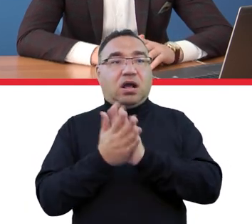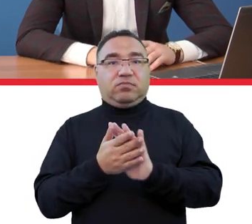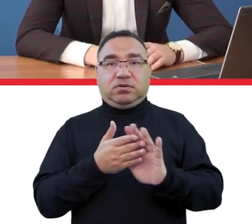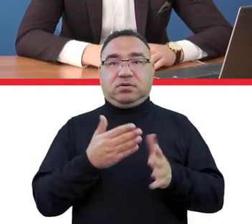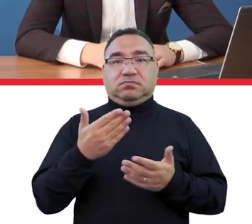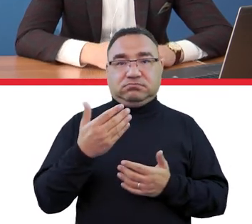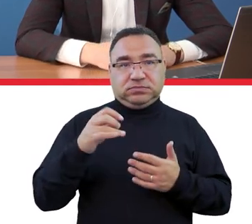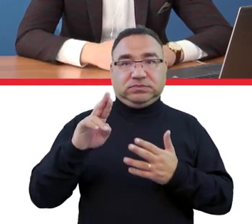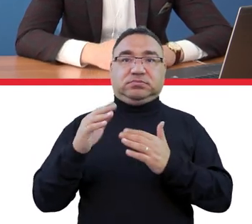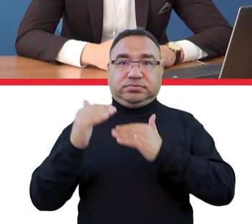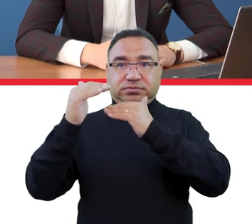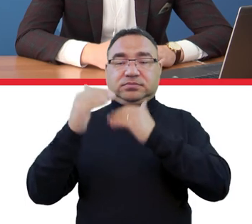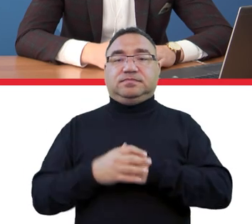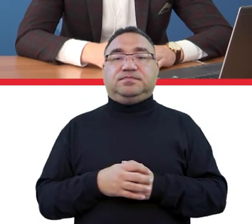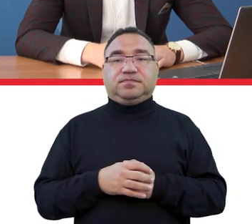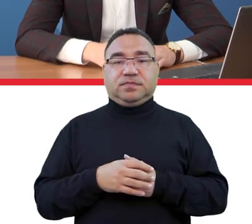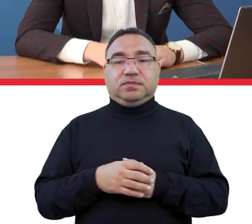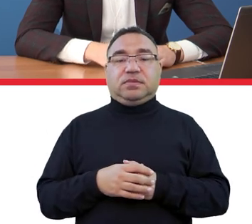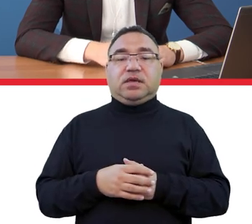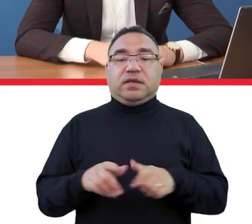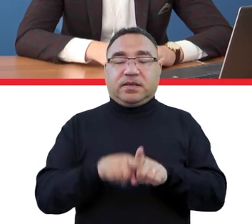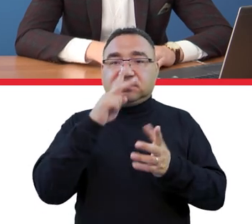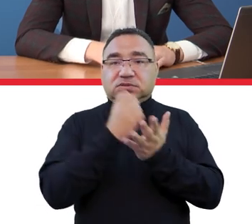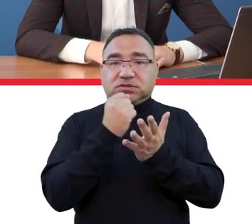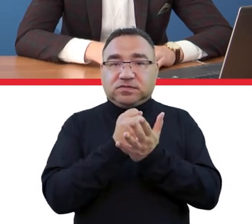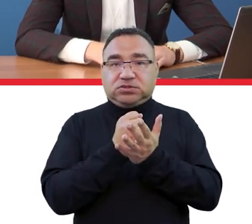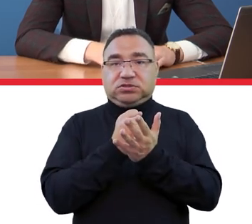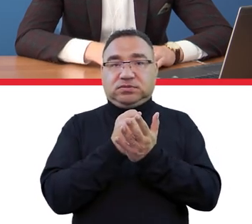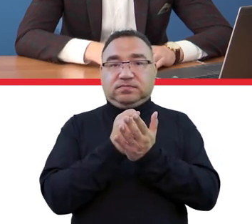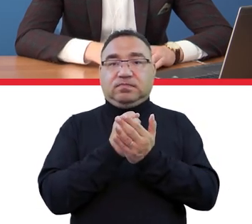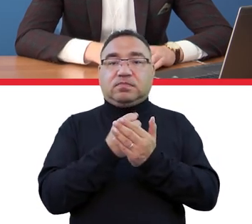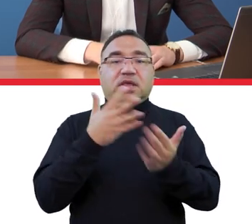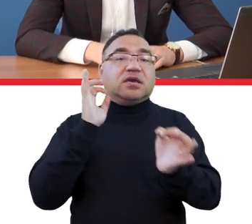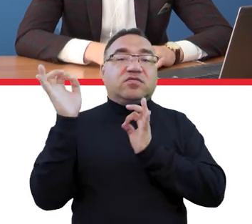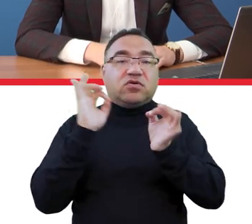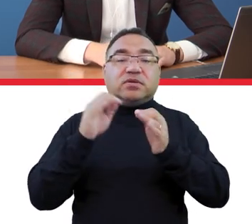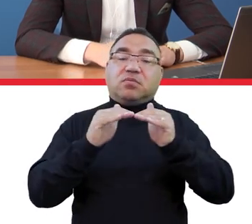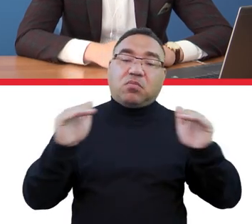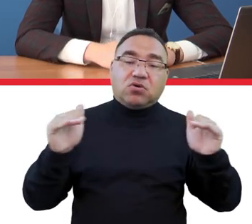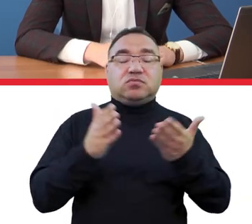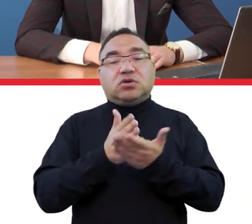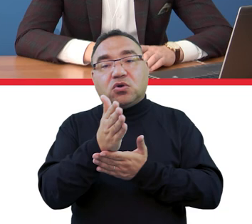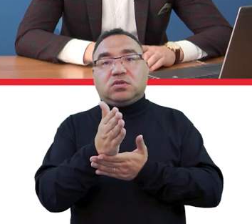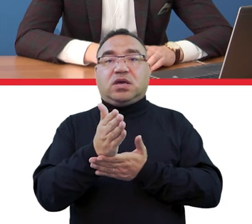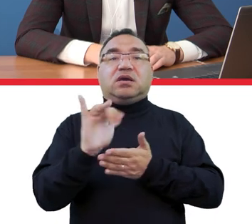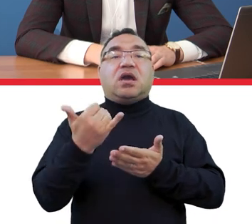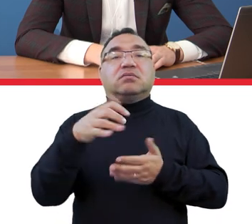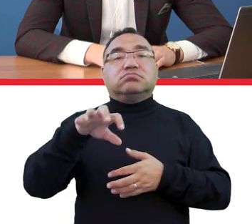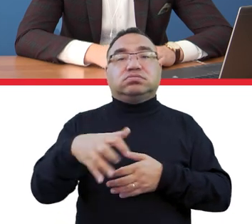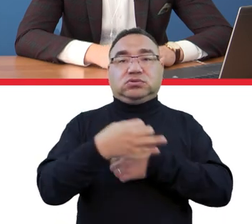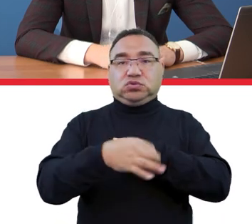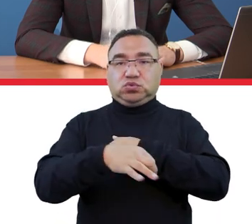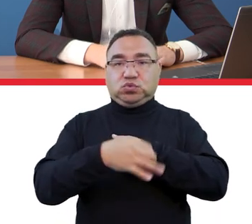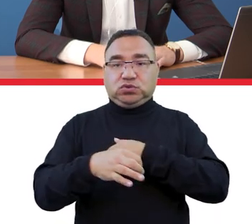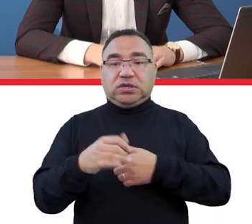-2021 no i to zaświadczenie ma zawierać informacje o poziomie kierunku i profilu studiów w tytule